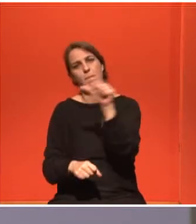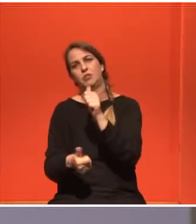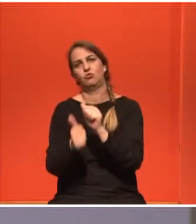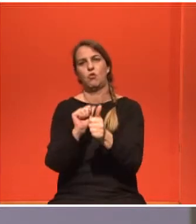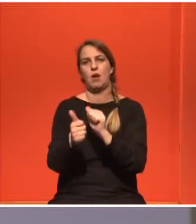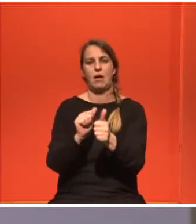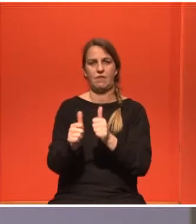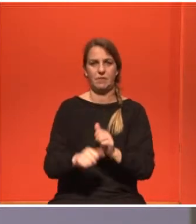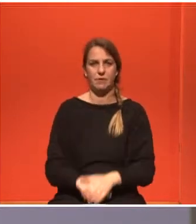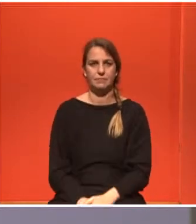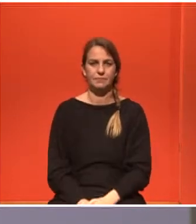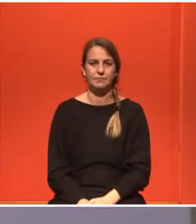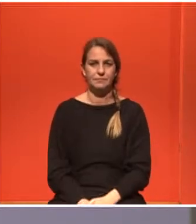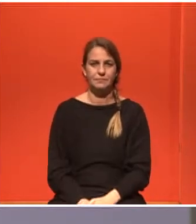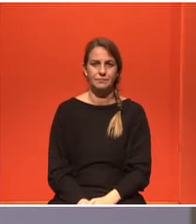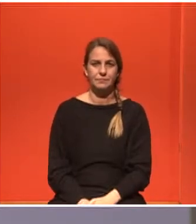πετύχω το στόχο μου.